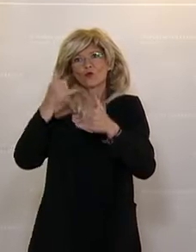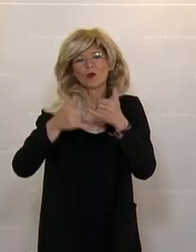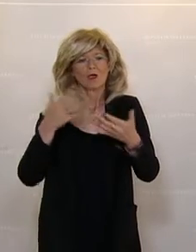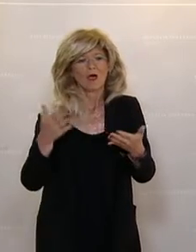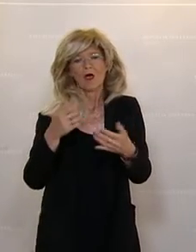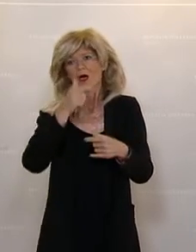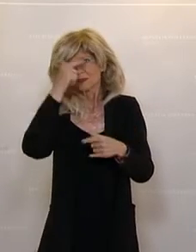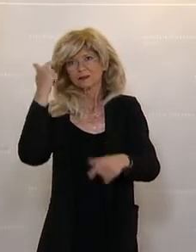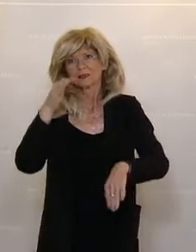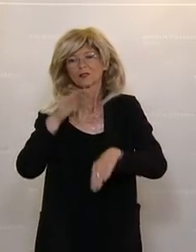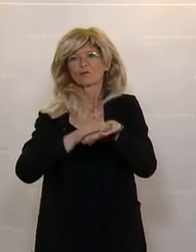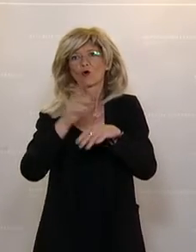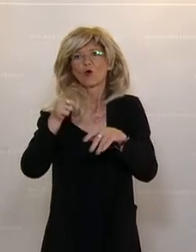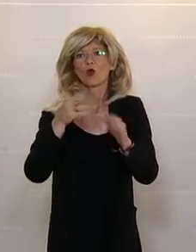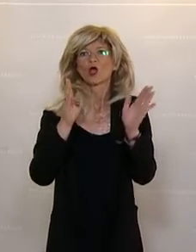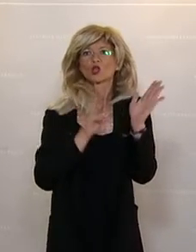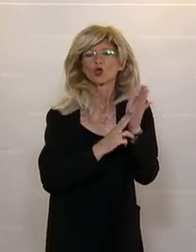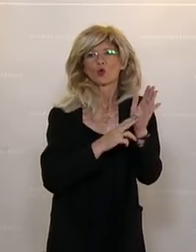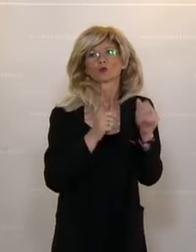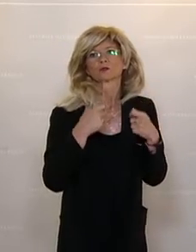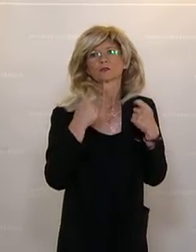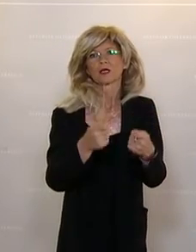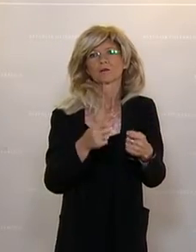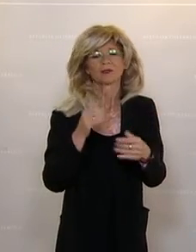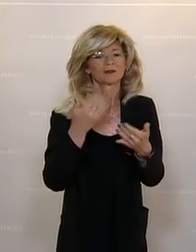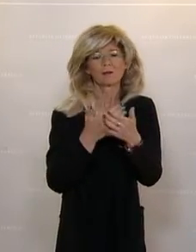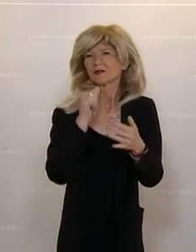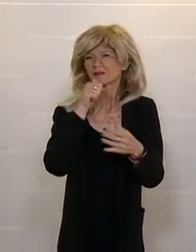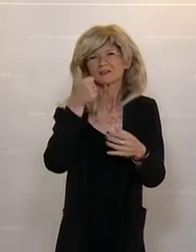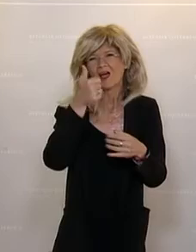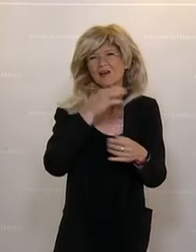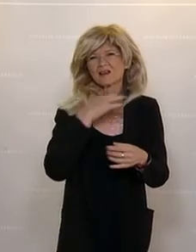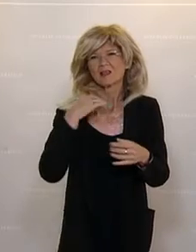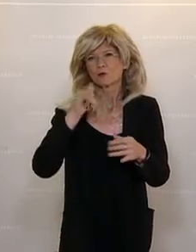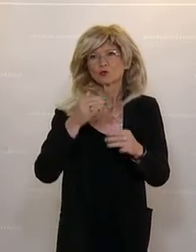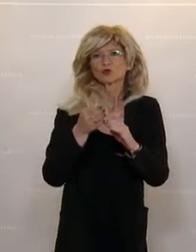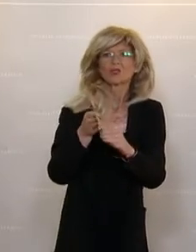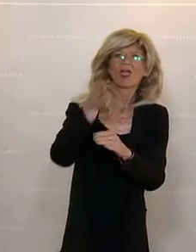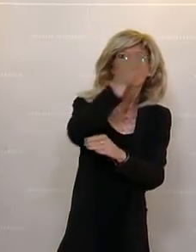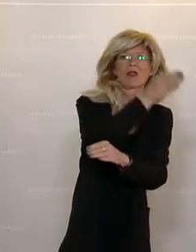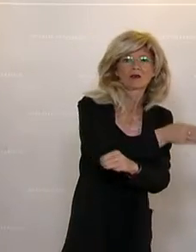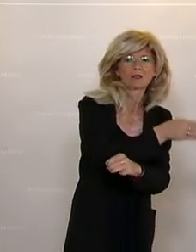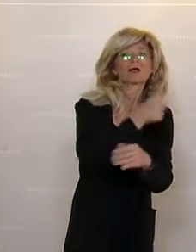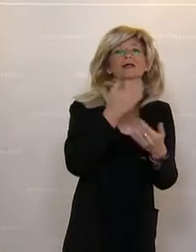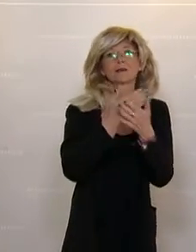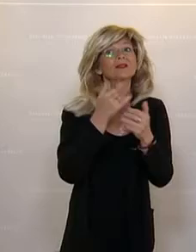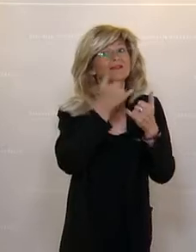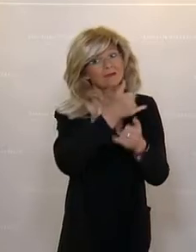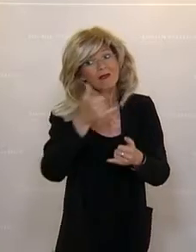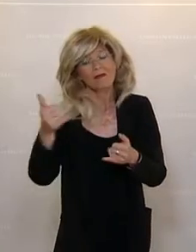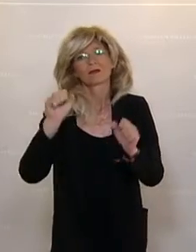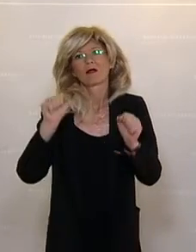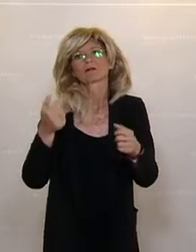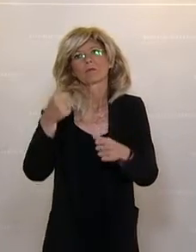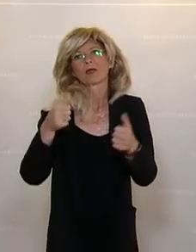zurückgelassen werden musste, dass jedes Kind partizipieren konnte am Unterricht. Und das haben wir auch dank